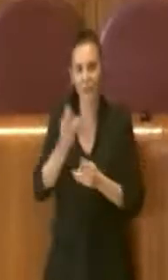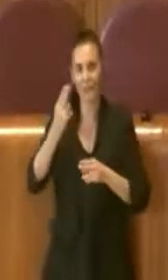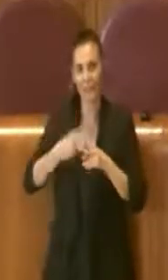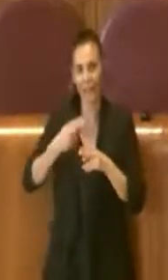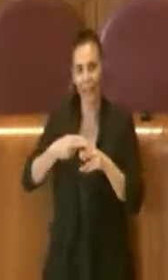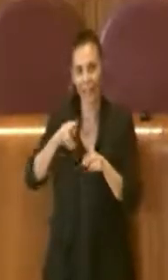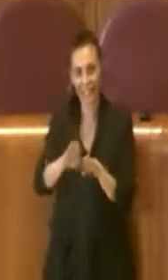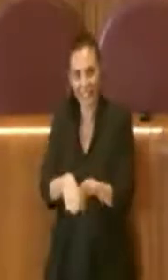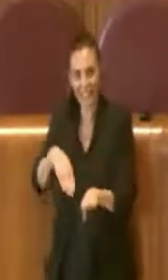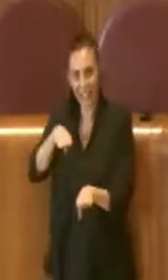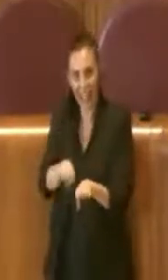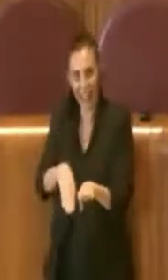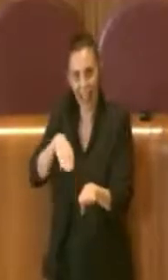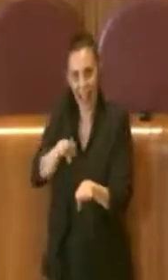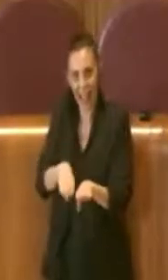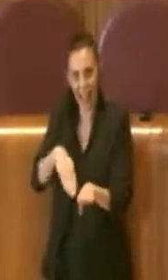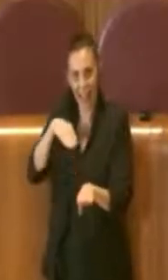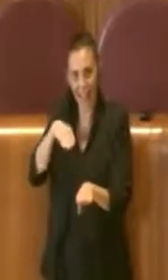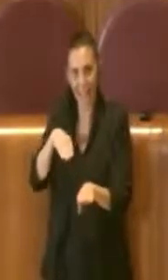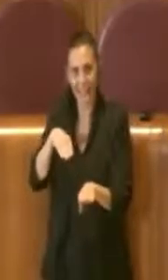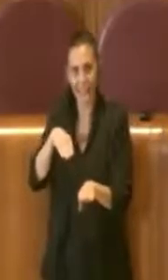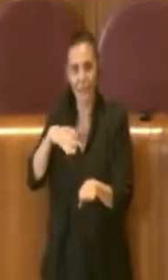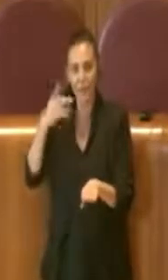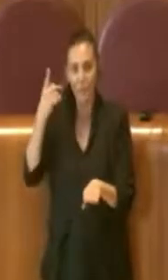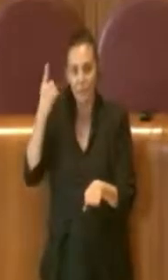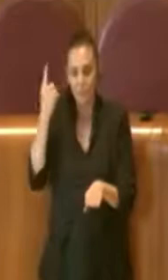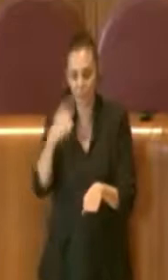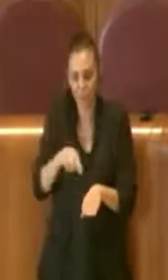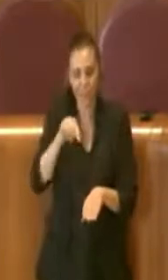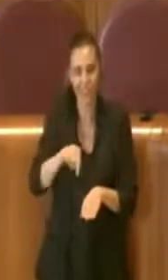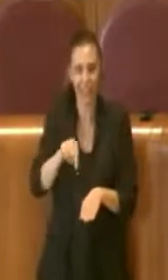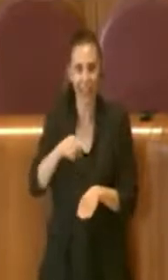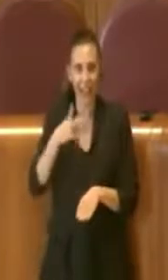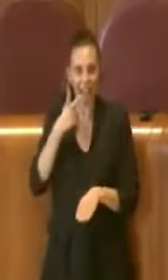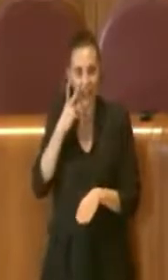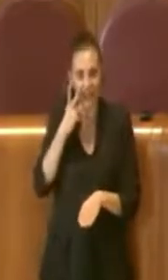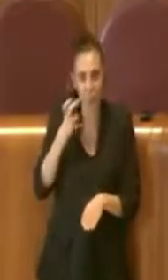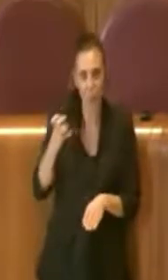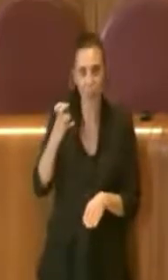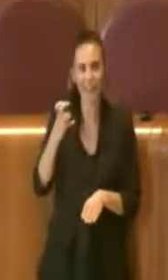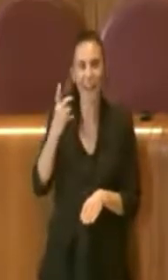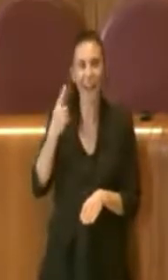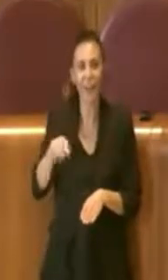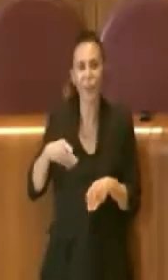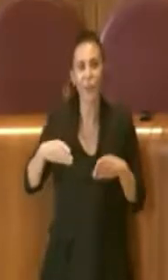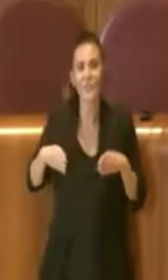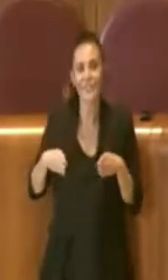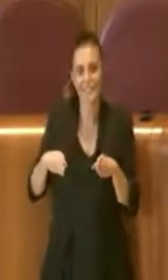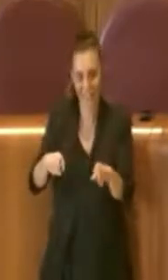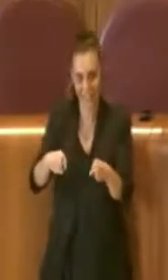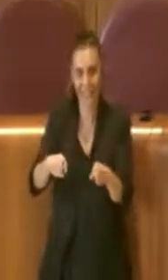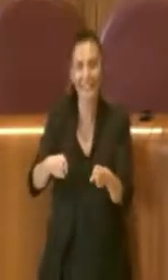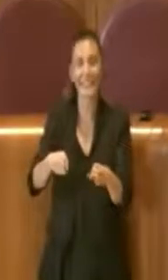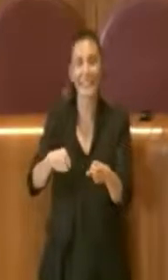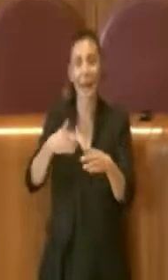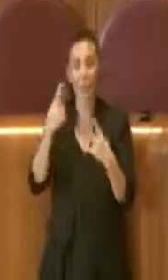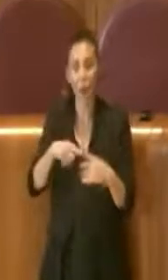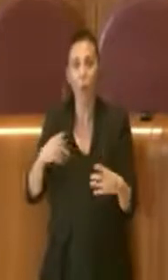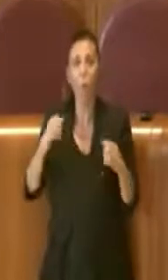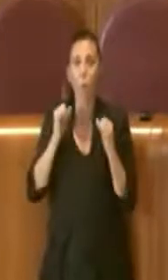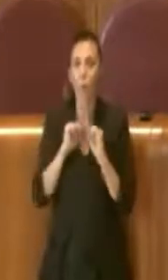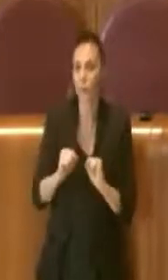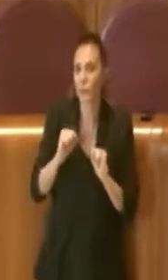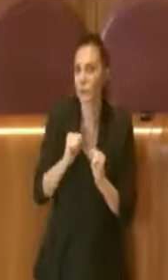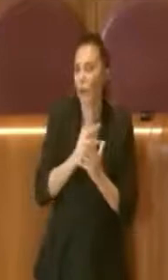sono svolti quelli che hanno riguardato lo street e io credo che questa sia una grande opportunità per la città,